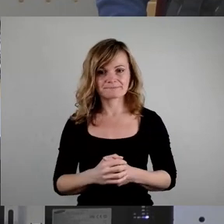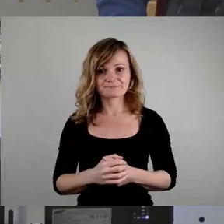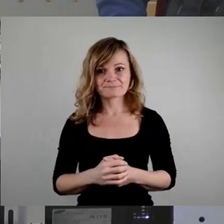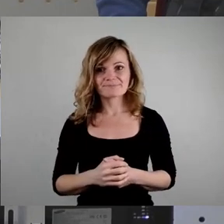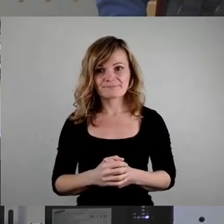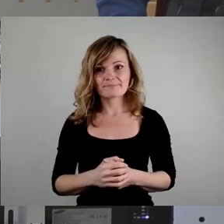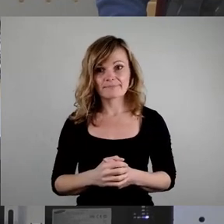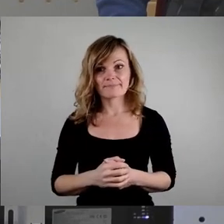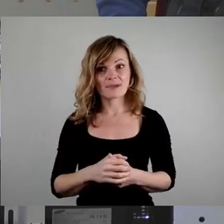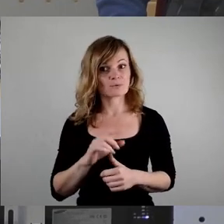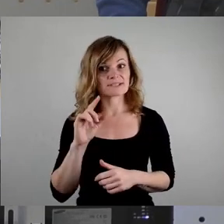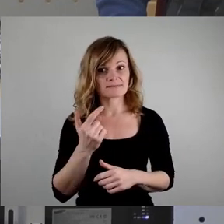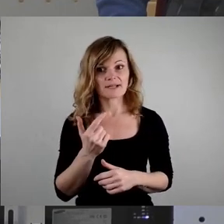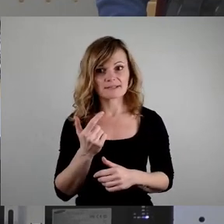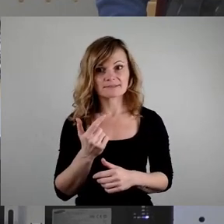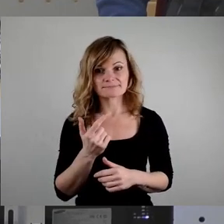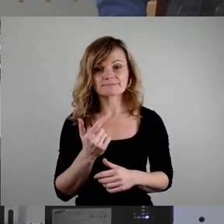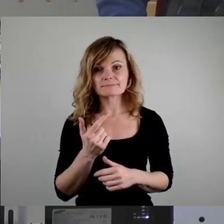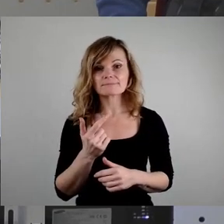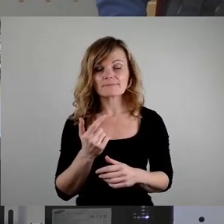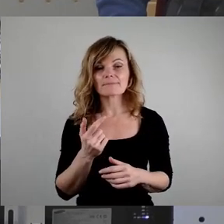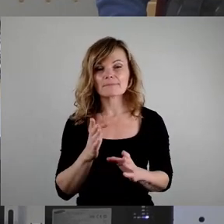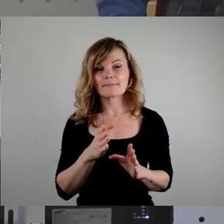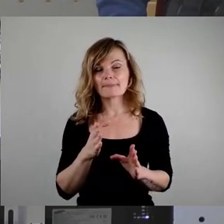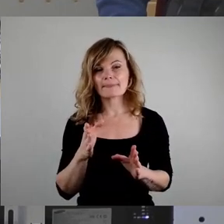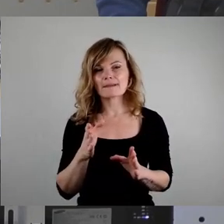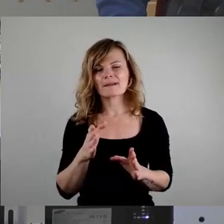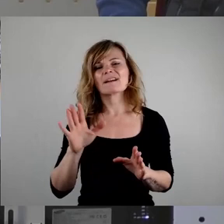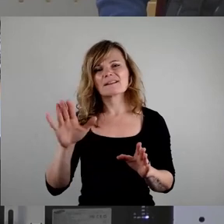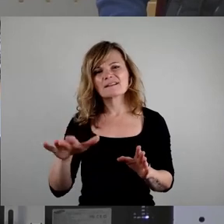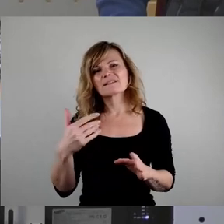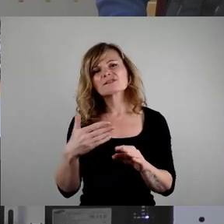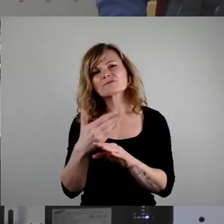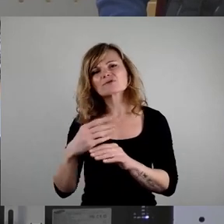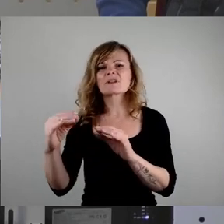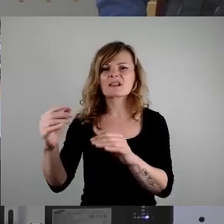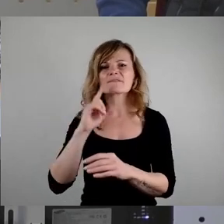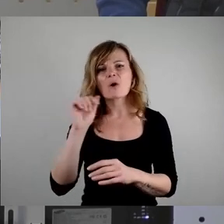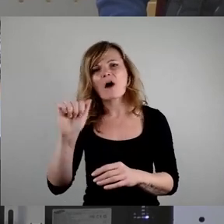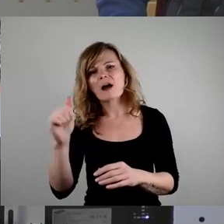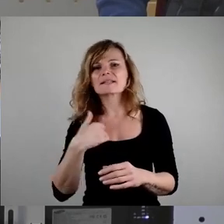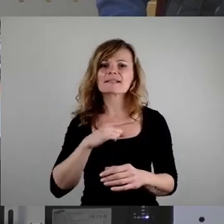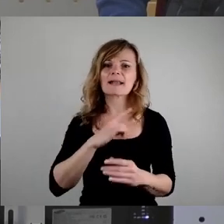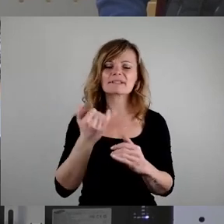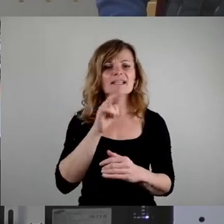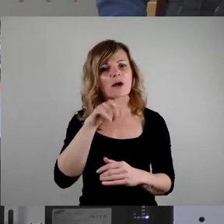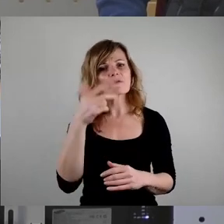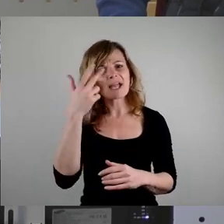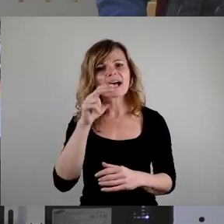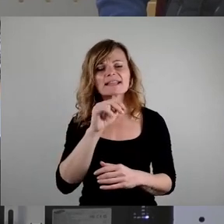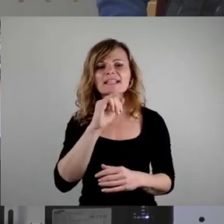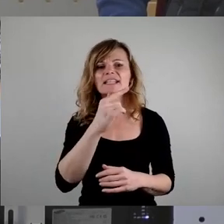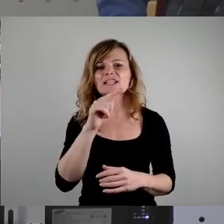Und das Zweite ist dazu, auf der rechten Seite, also reden Sie mal nicht dazwischen, Frau Arner. Ich rede jetzt gerade mit Herrn Nietzsche, der